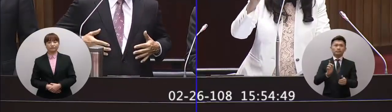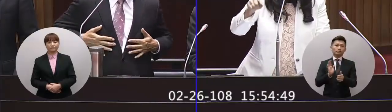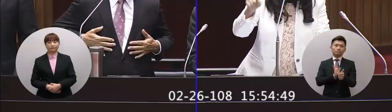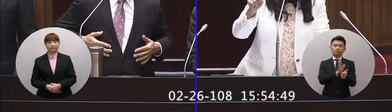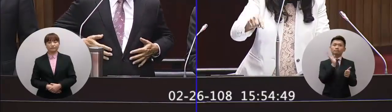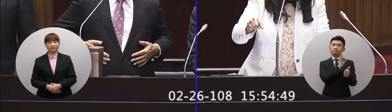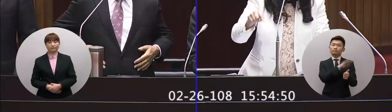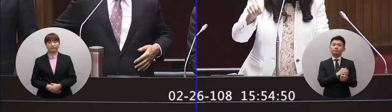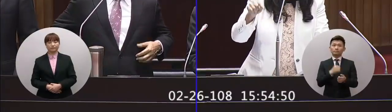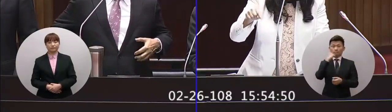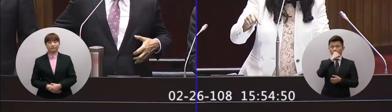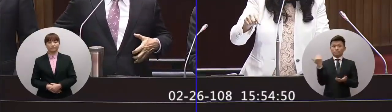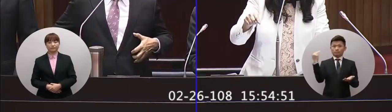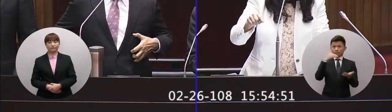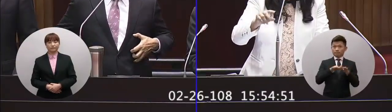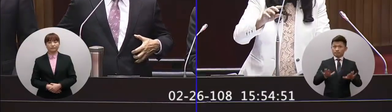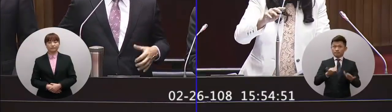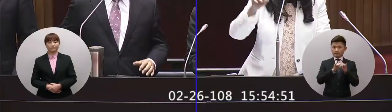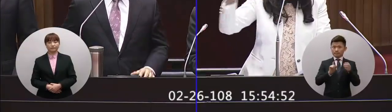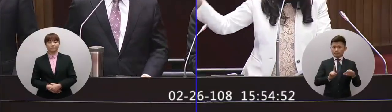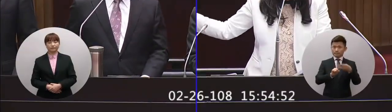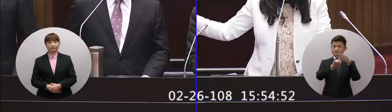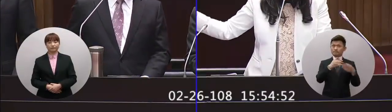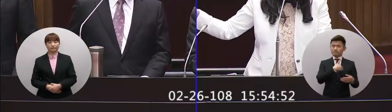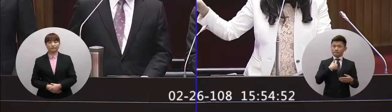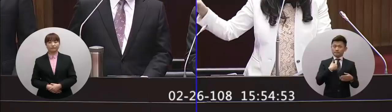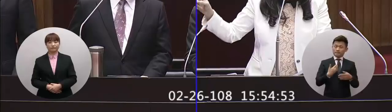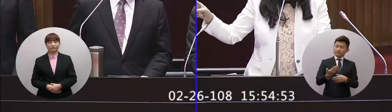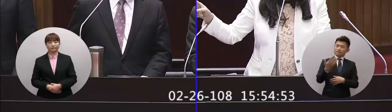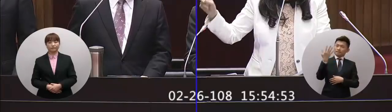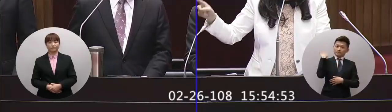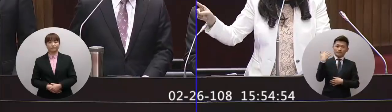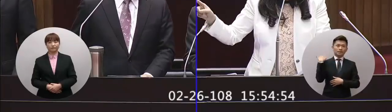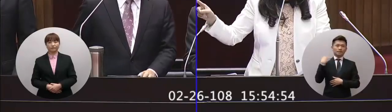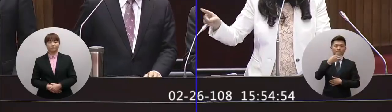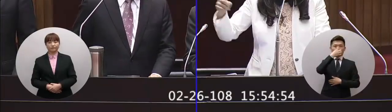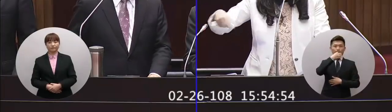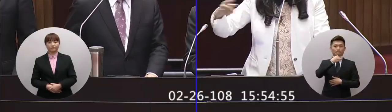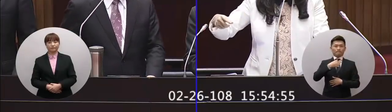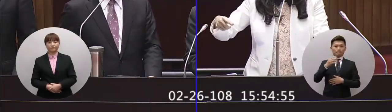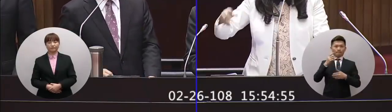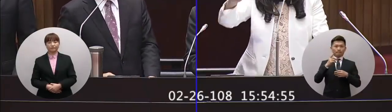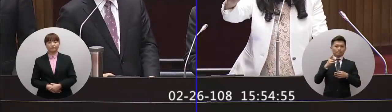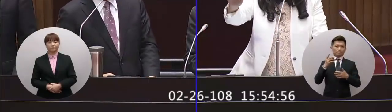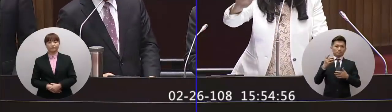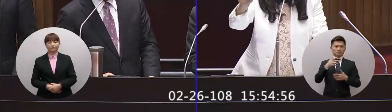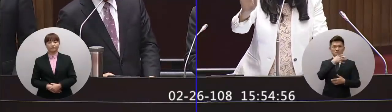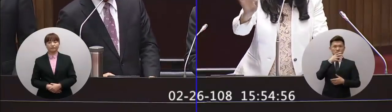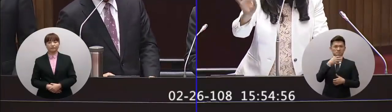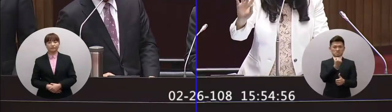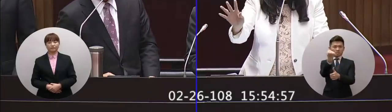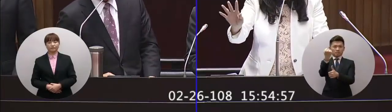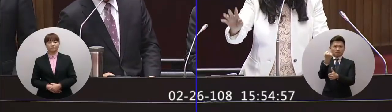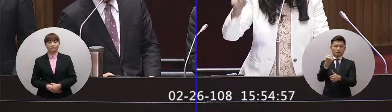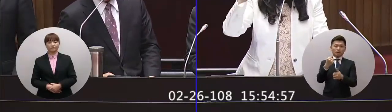沒有台灣走到今天這樣的一個民主化對於過去你說蔣經國的威權我們一直不去他